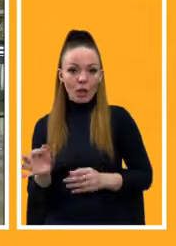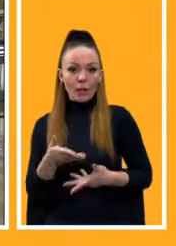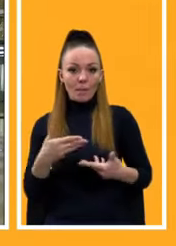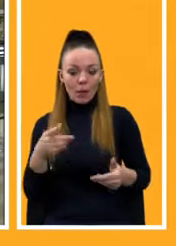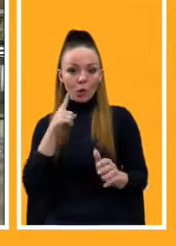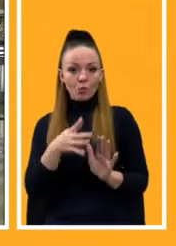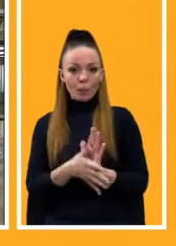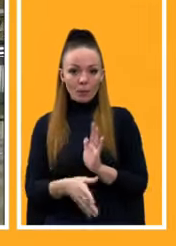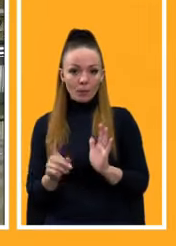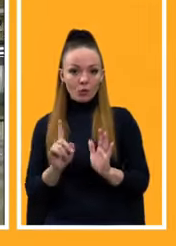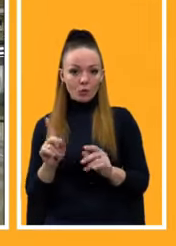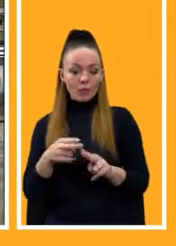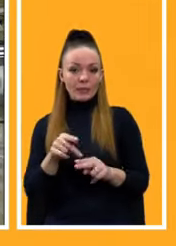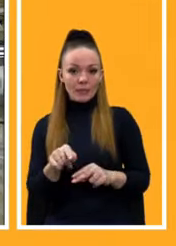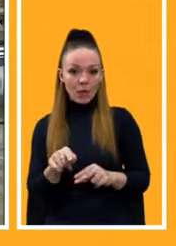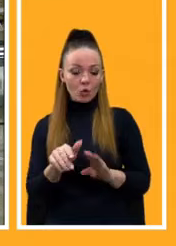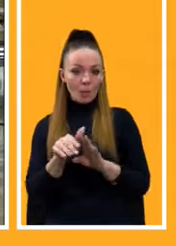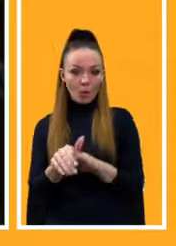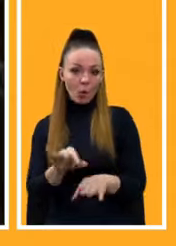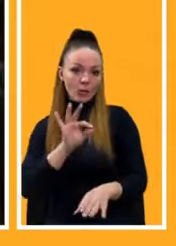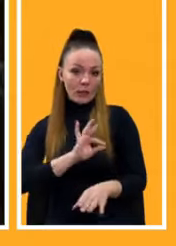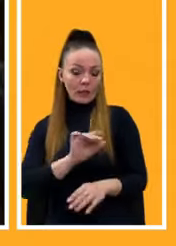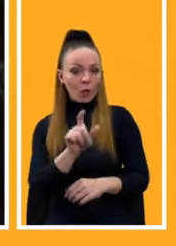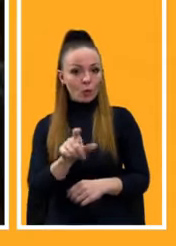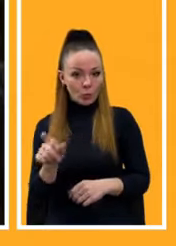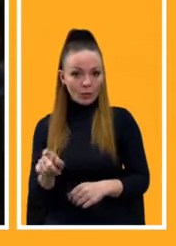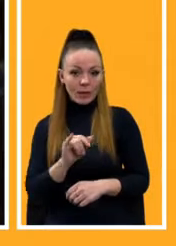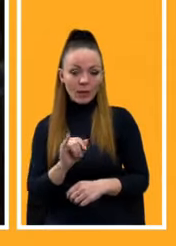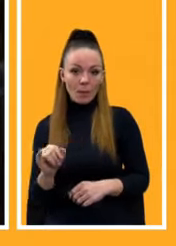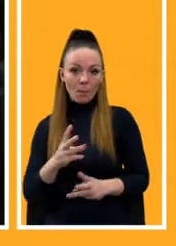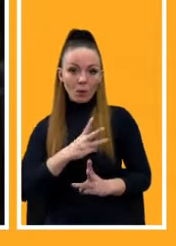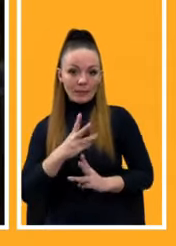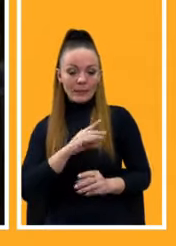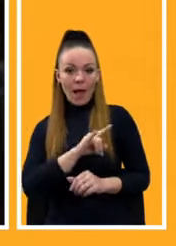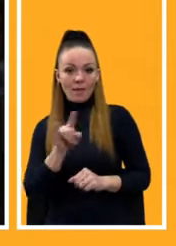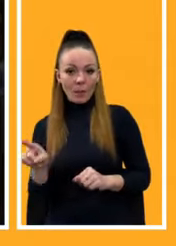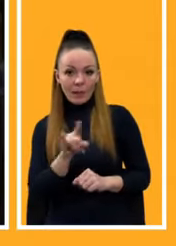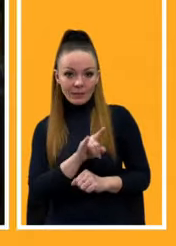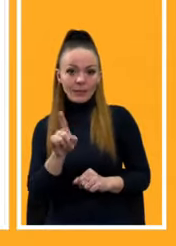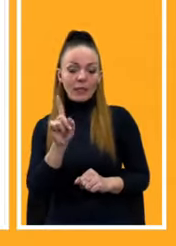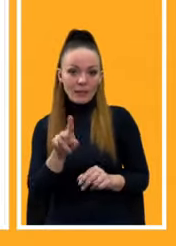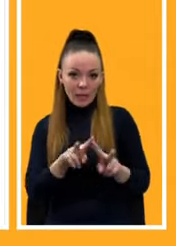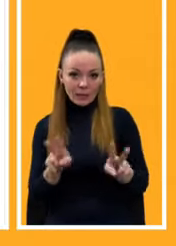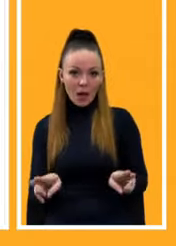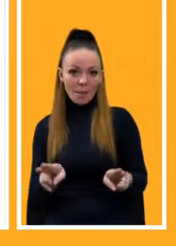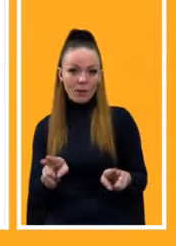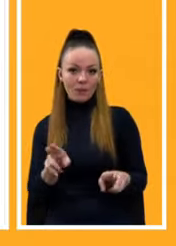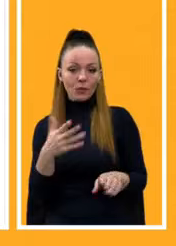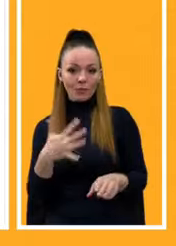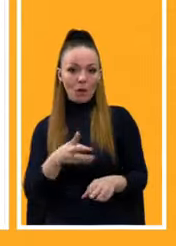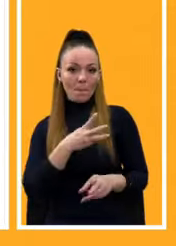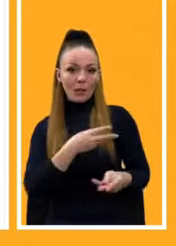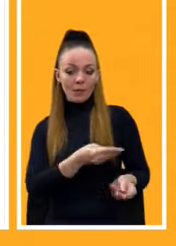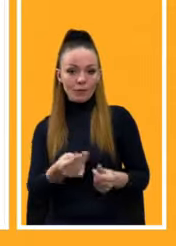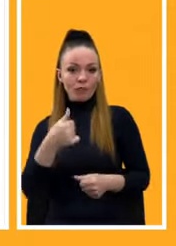цією допомогою скористаються люди. І потенційно авіаперевізники так само вже мотивовані. це